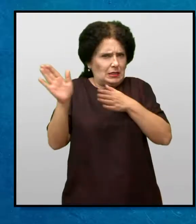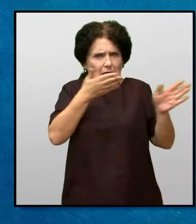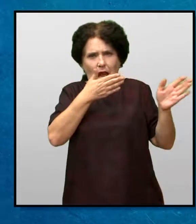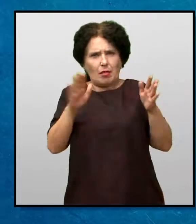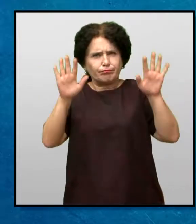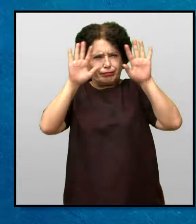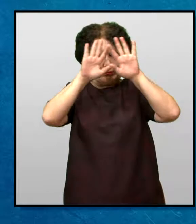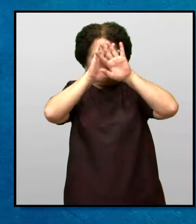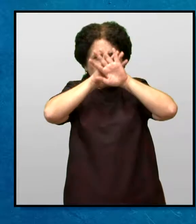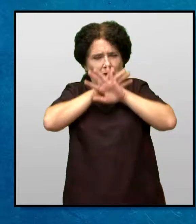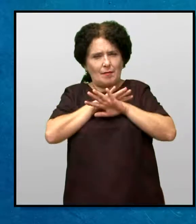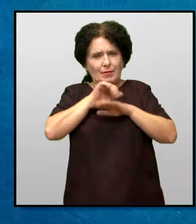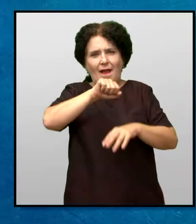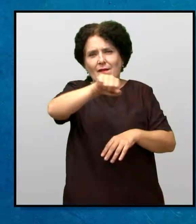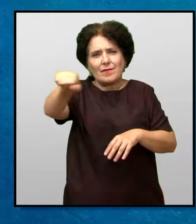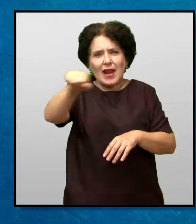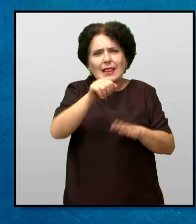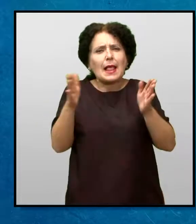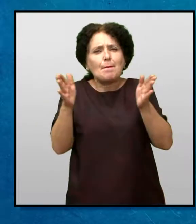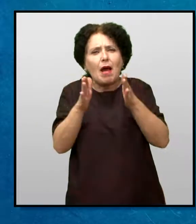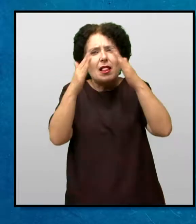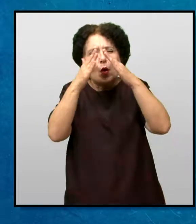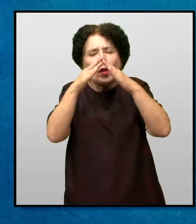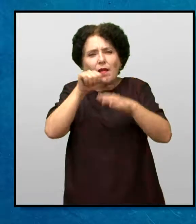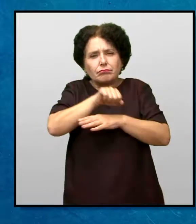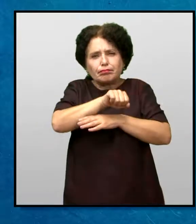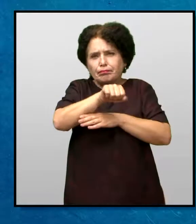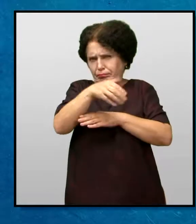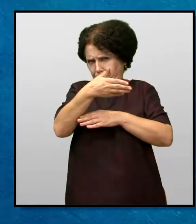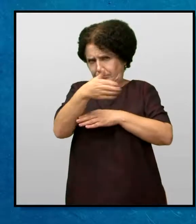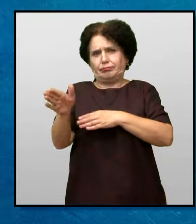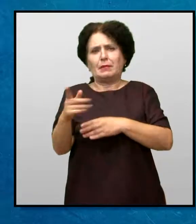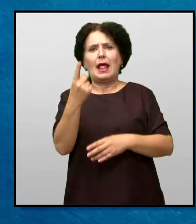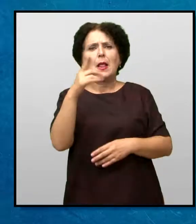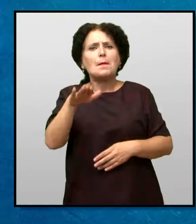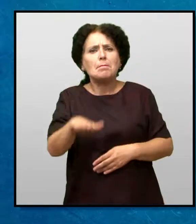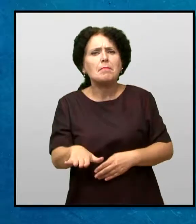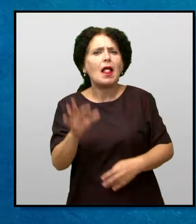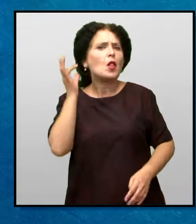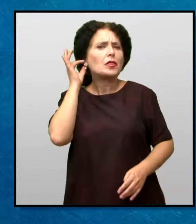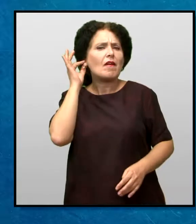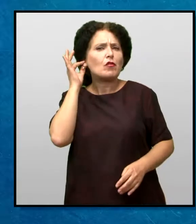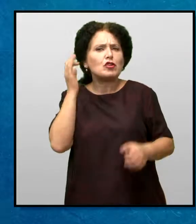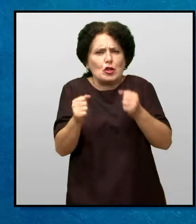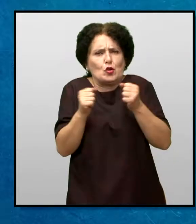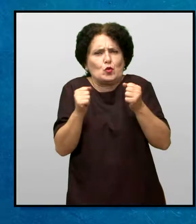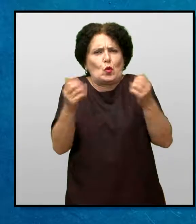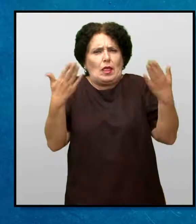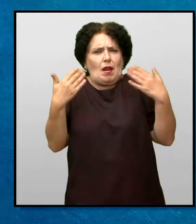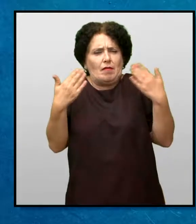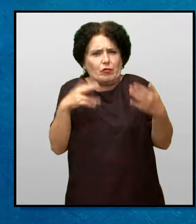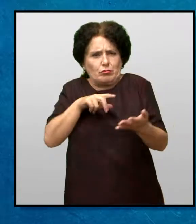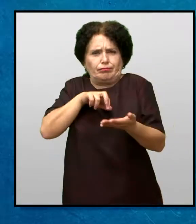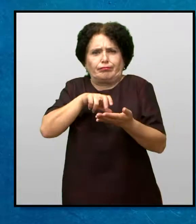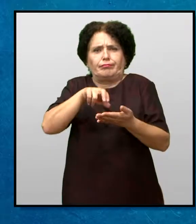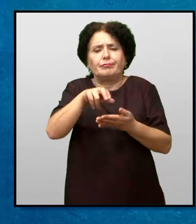веќе се стемнуваше Вратата на малата кукичка се отвори и едно мало девојче излезе на студениот воздух